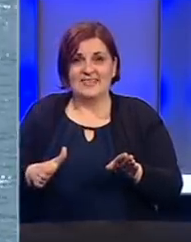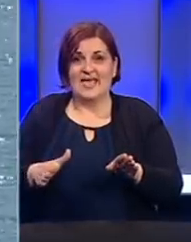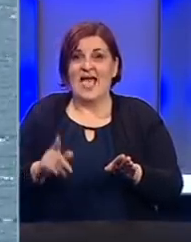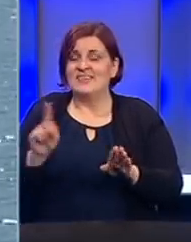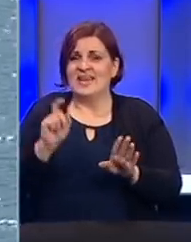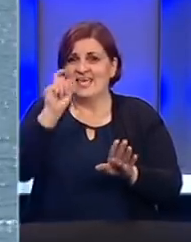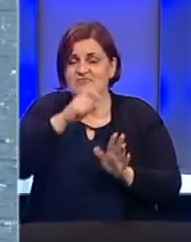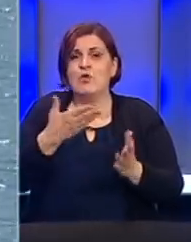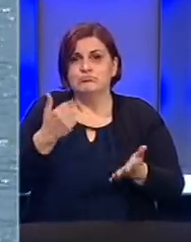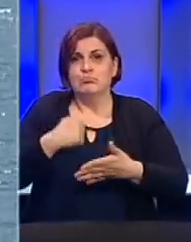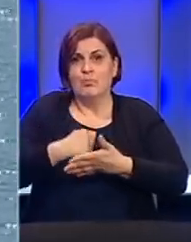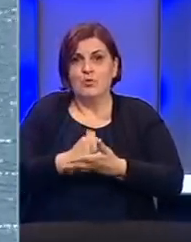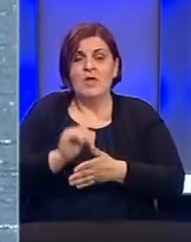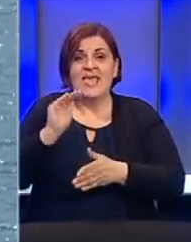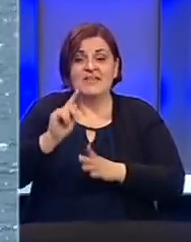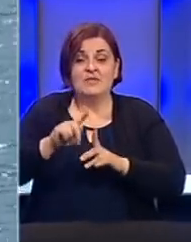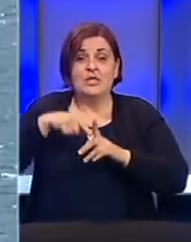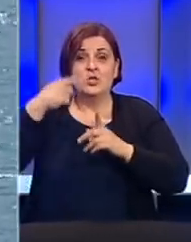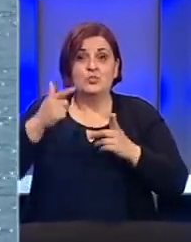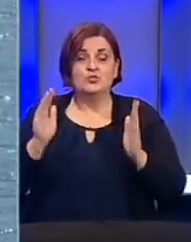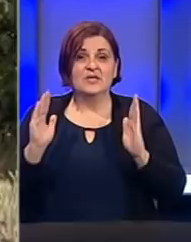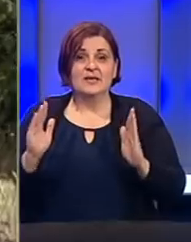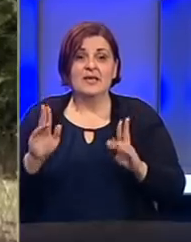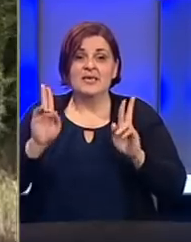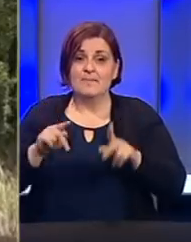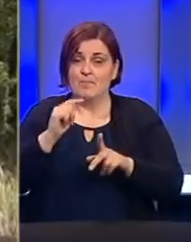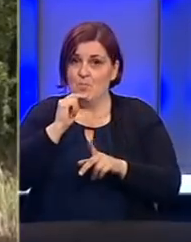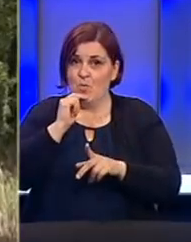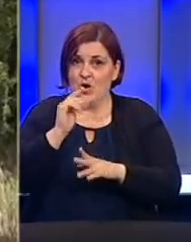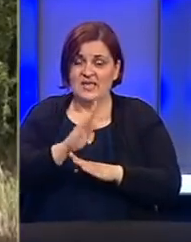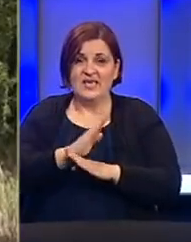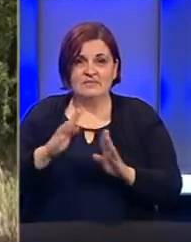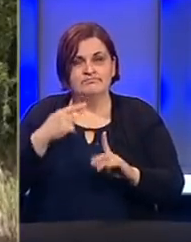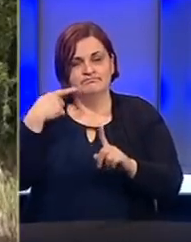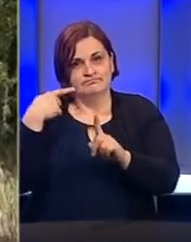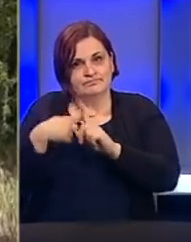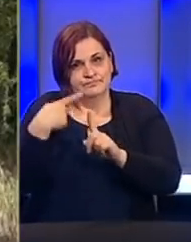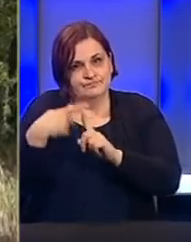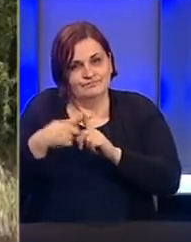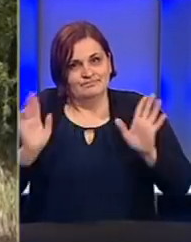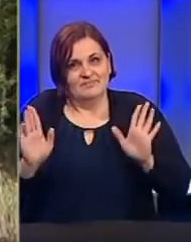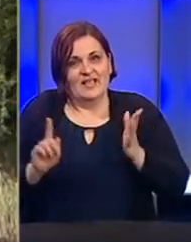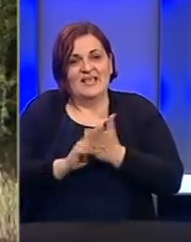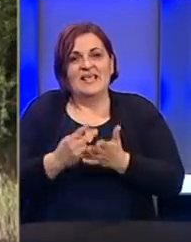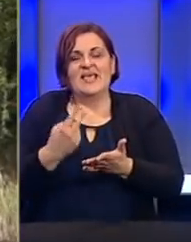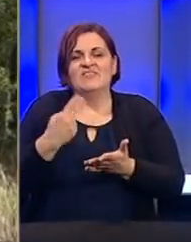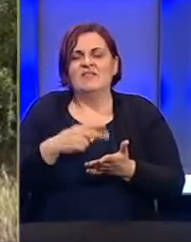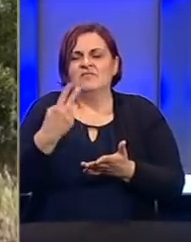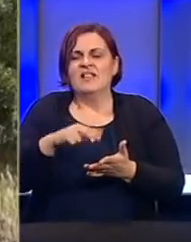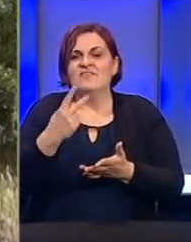Da nije sve crno potvrđuju najave za sljedeću sezonu. Mogu vam reći sa velikim optimizmom da sezona 2021.